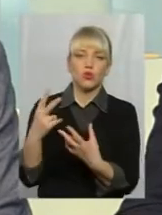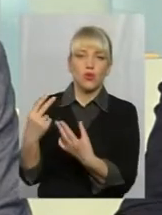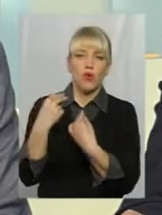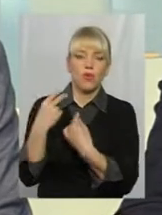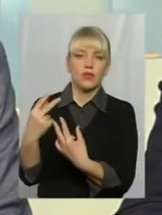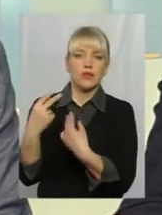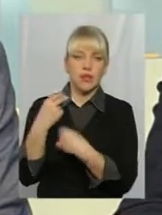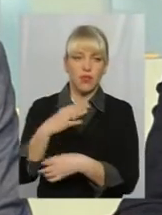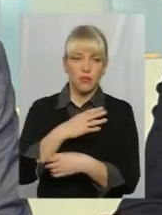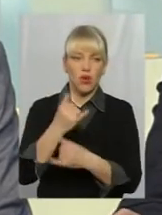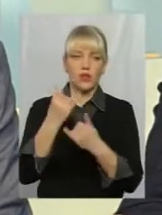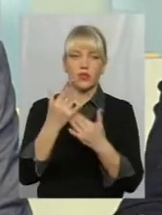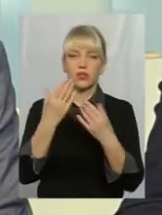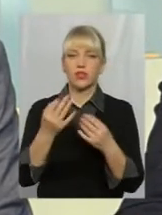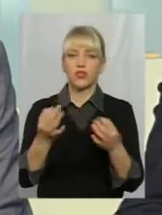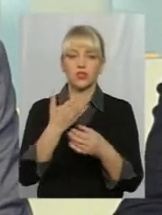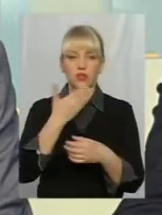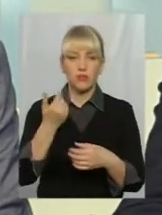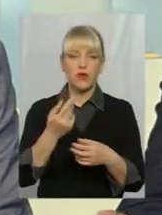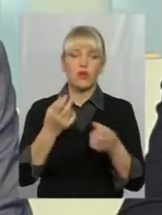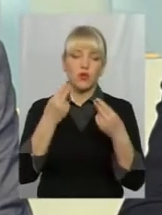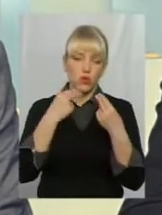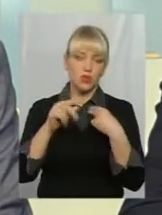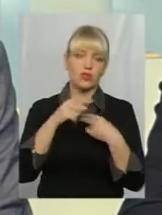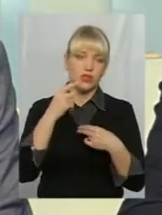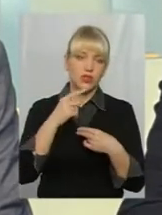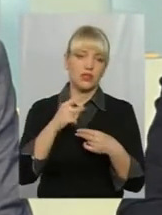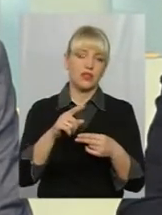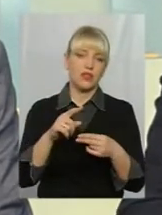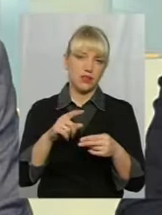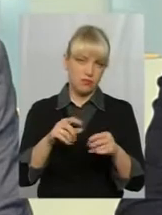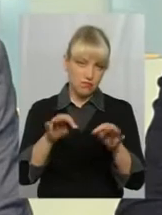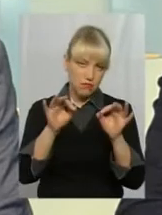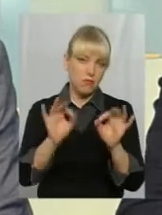сьогоднішній день нічого немає. Краще сказати гірку правду, і в кого дійсно